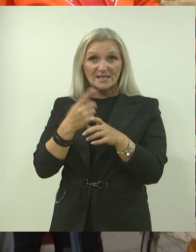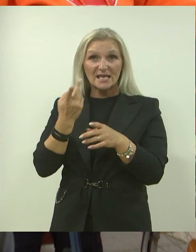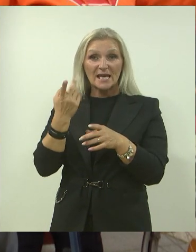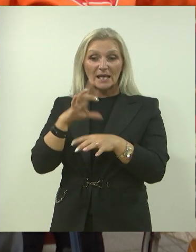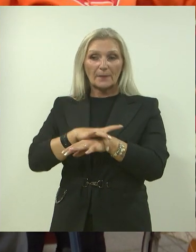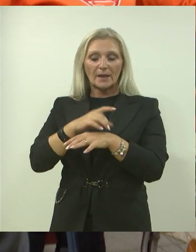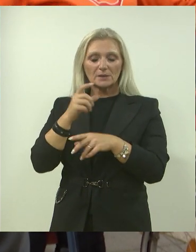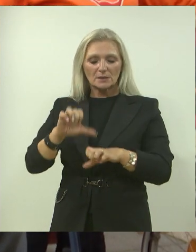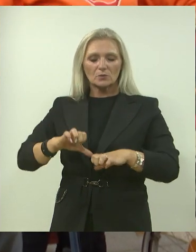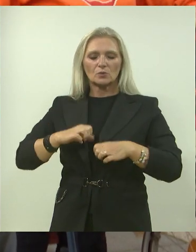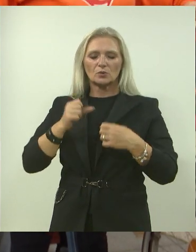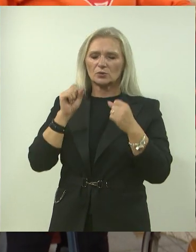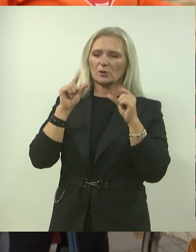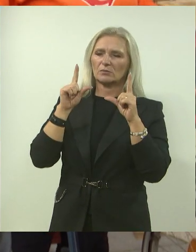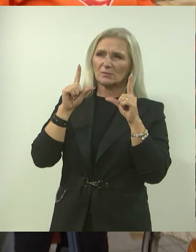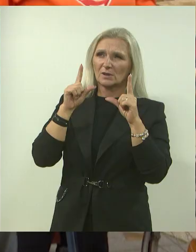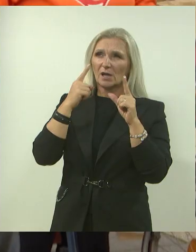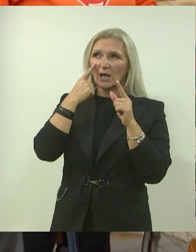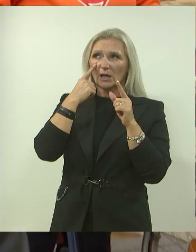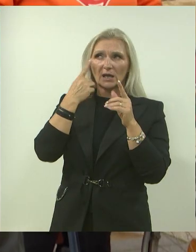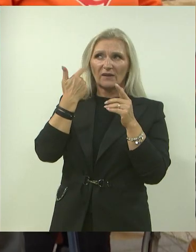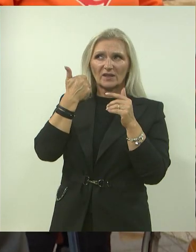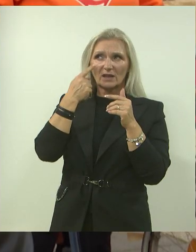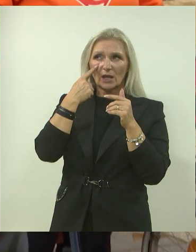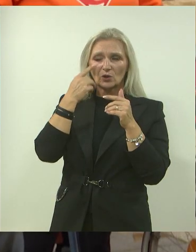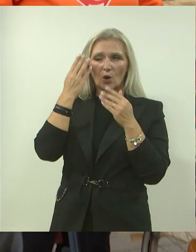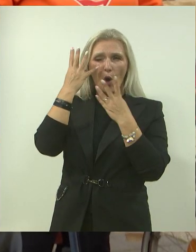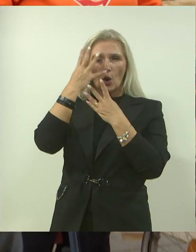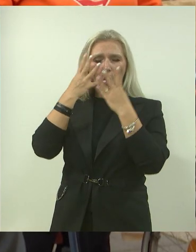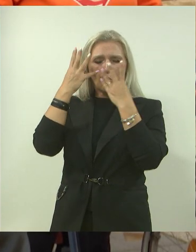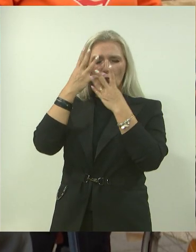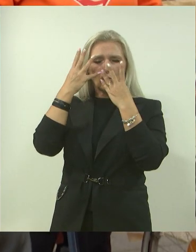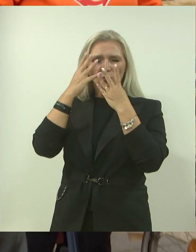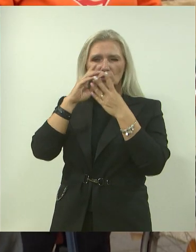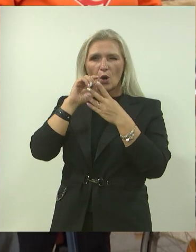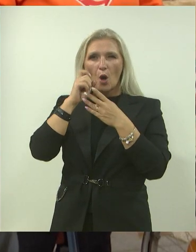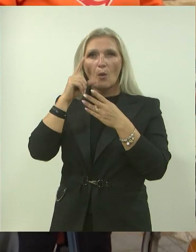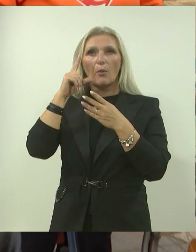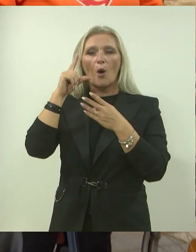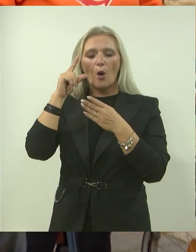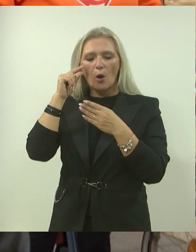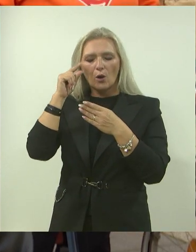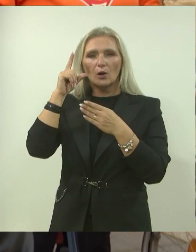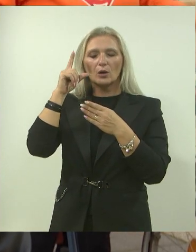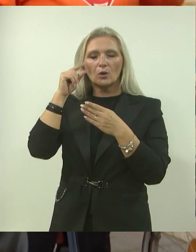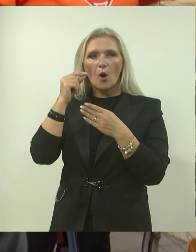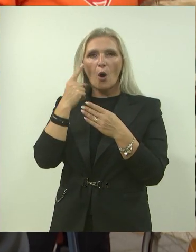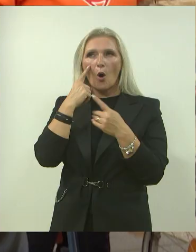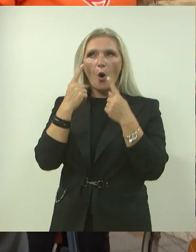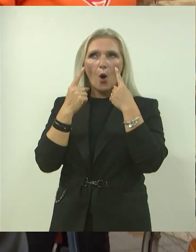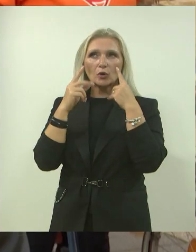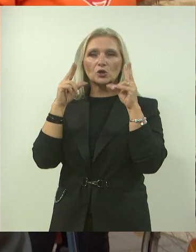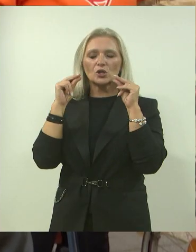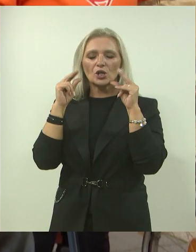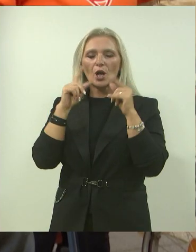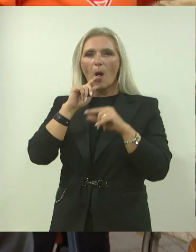ujutro probudi, ne vidi na jedno oko, odnosno zamučeno mu je, bol nisu pokreti očiju. I to je